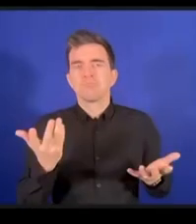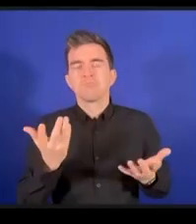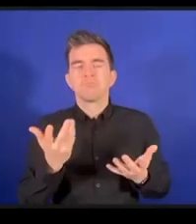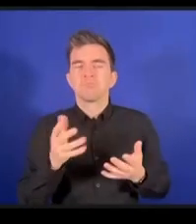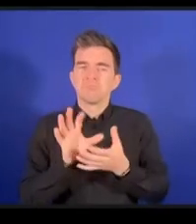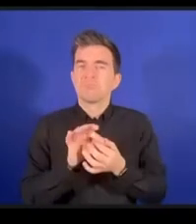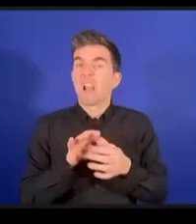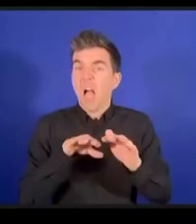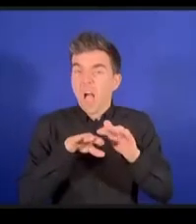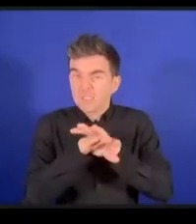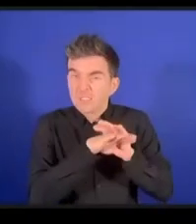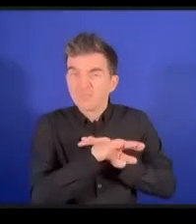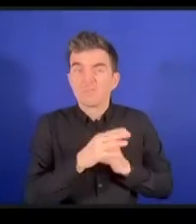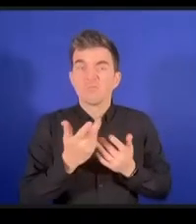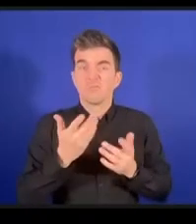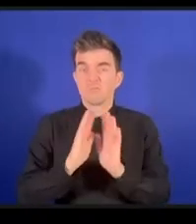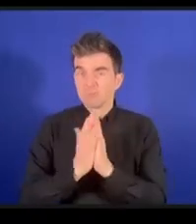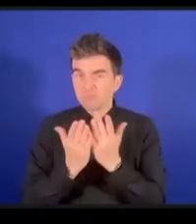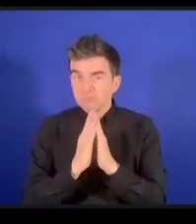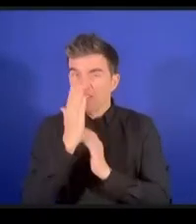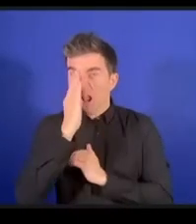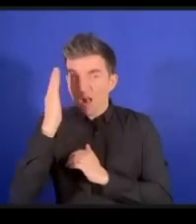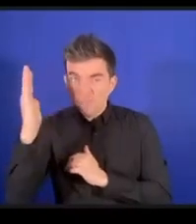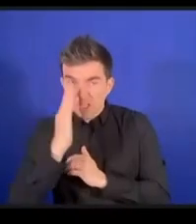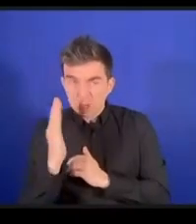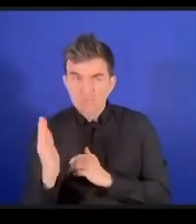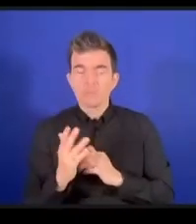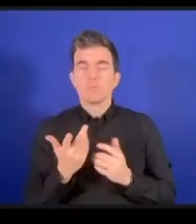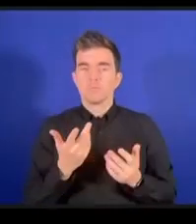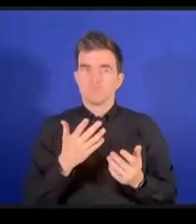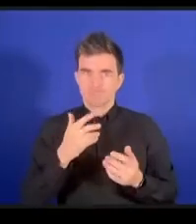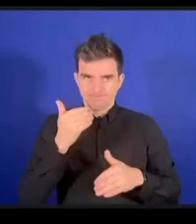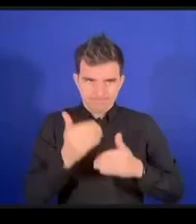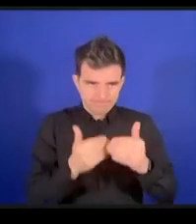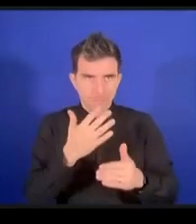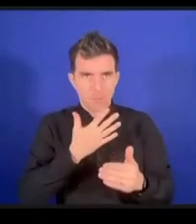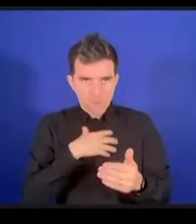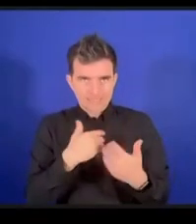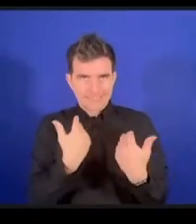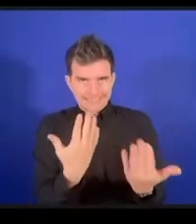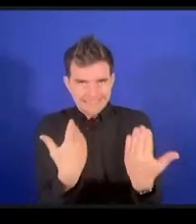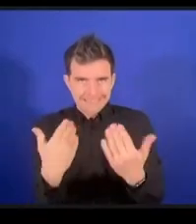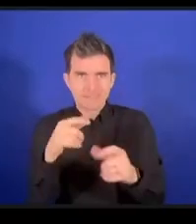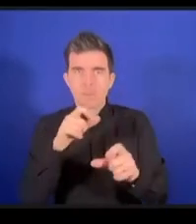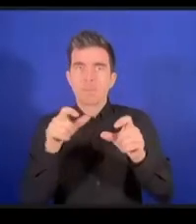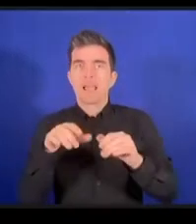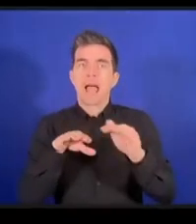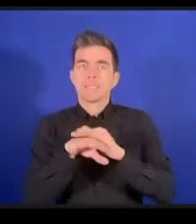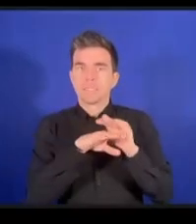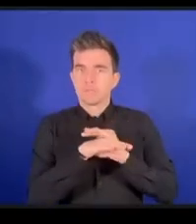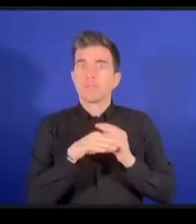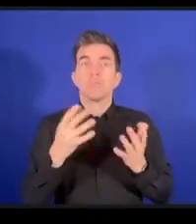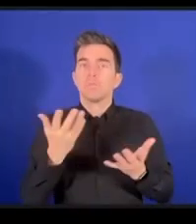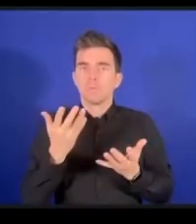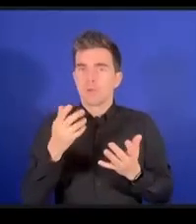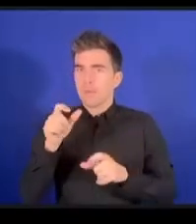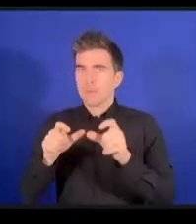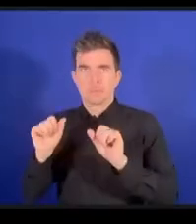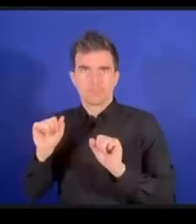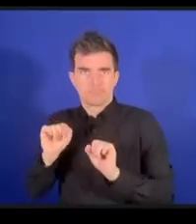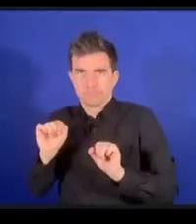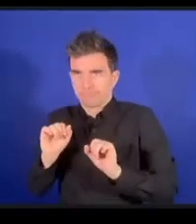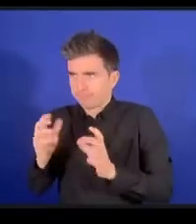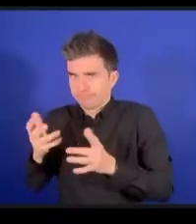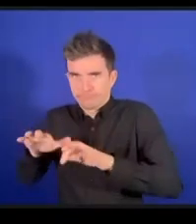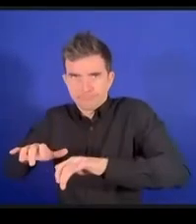与える提供するとそうでなければインターネットアクセスできない人にアクセスを提供するという実務に関係していますでもマーカスさん何かありますかはい